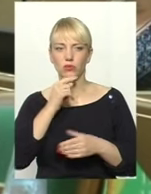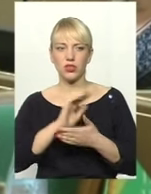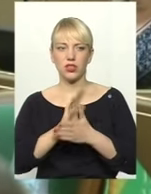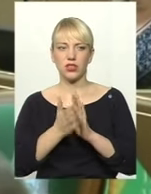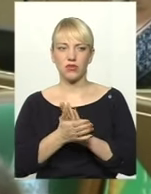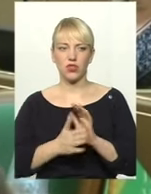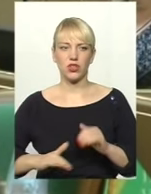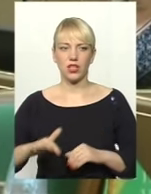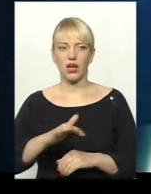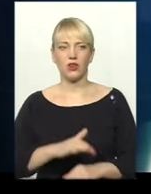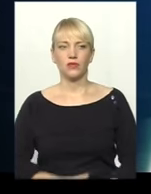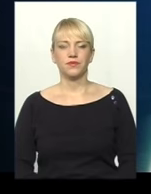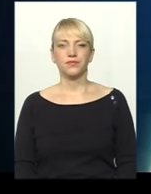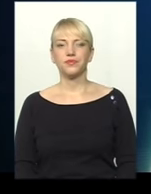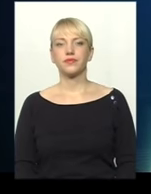становище краю та краян.